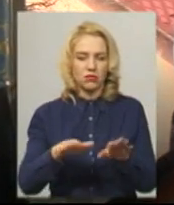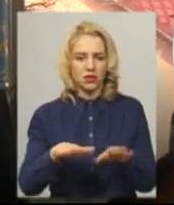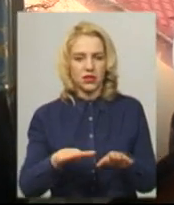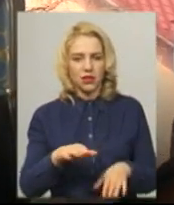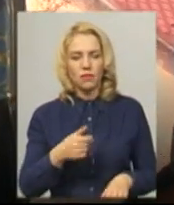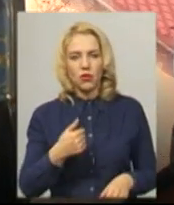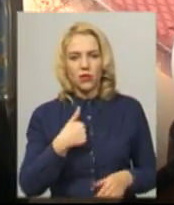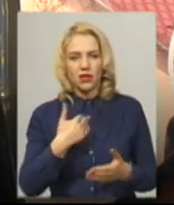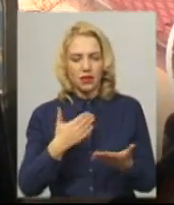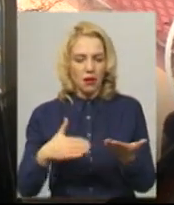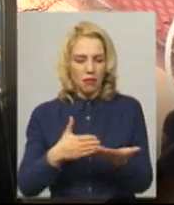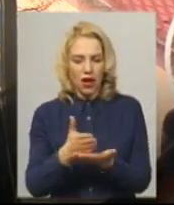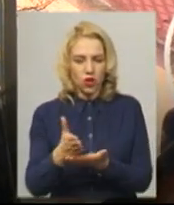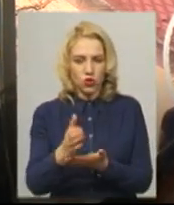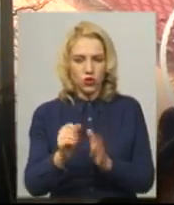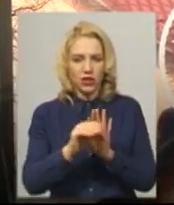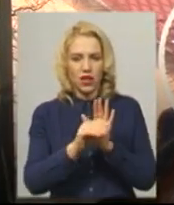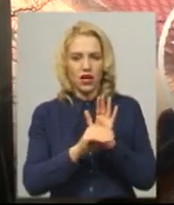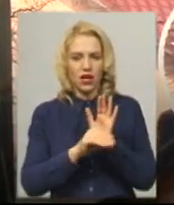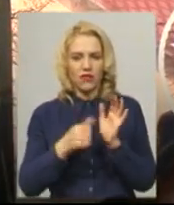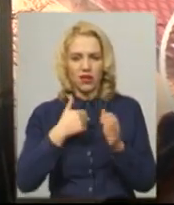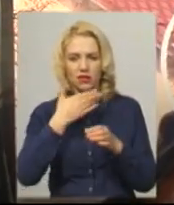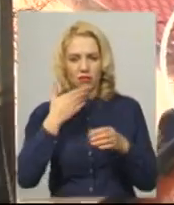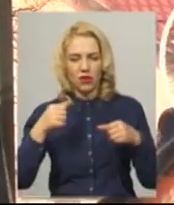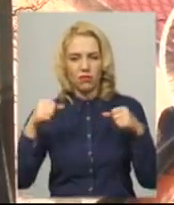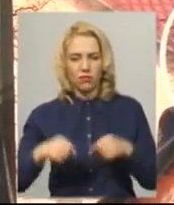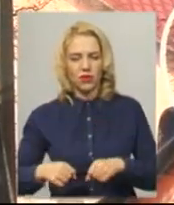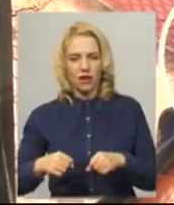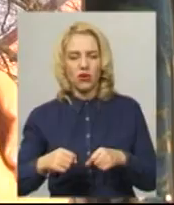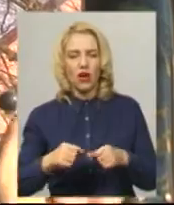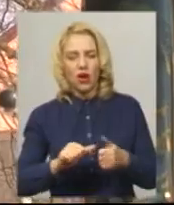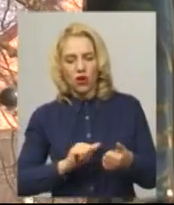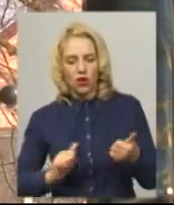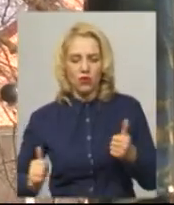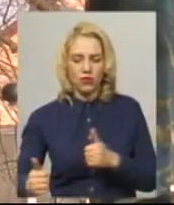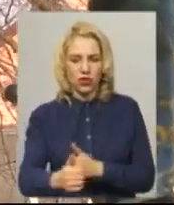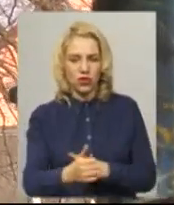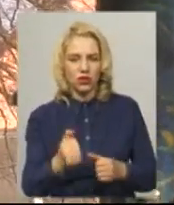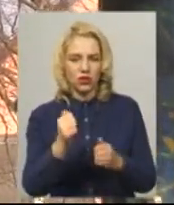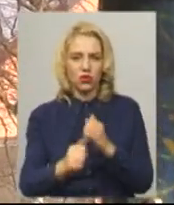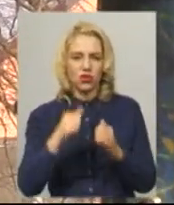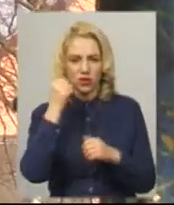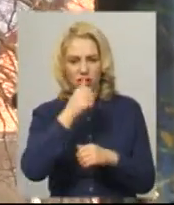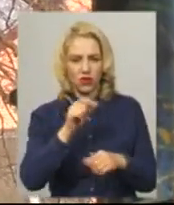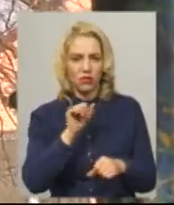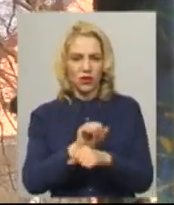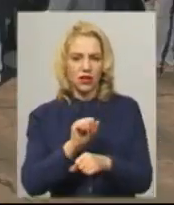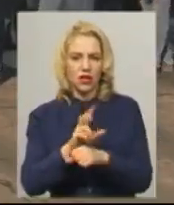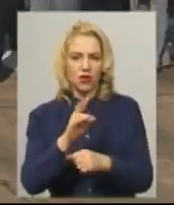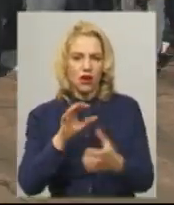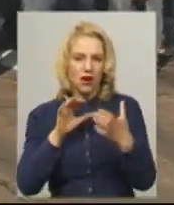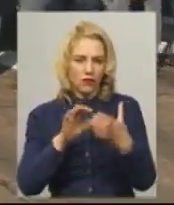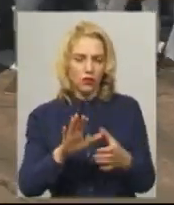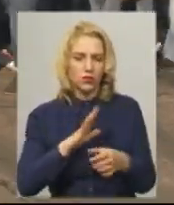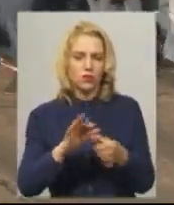маршрут руху і графік руху. Я не маю права об'їжджати другими дорогами. Кожен рік вони перекривали, але автобуси впускали».